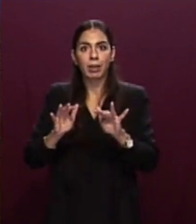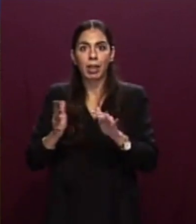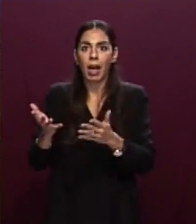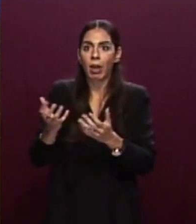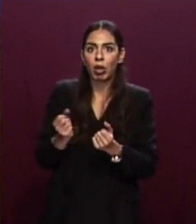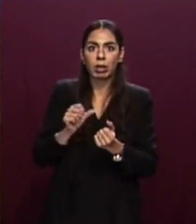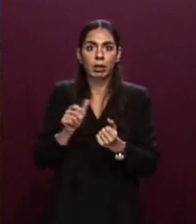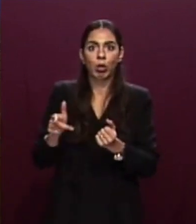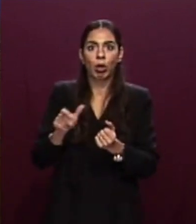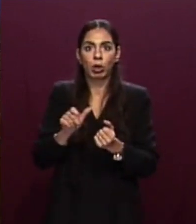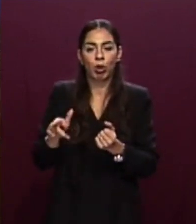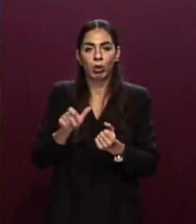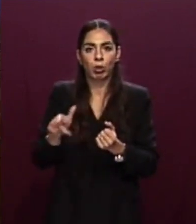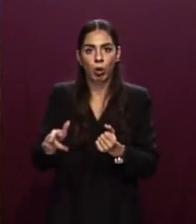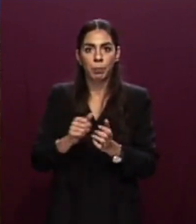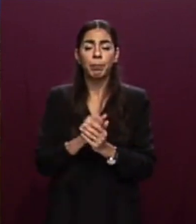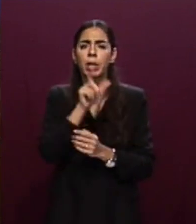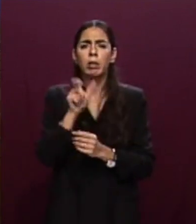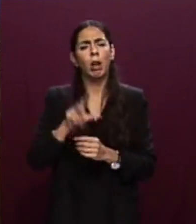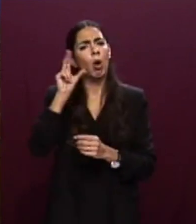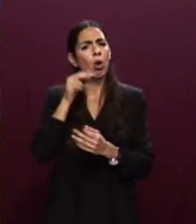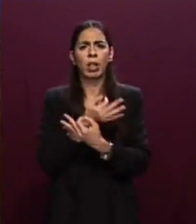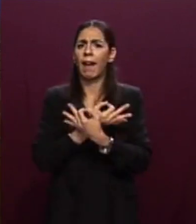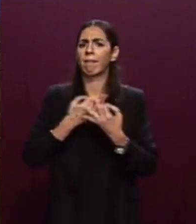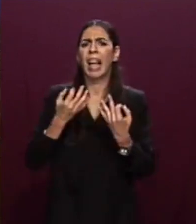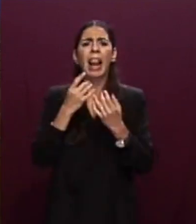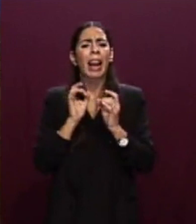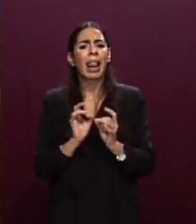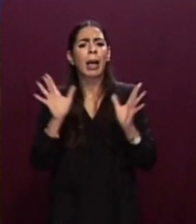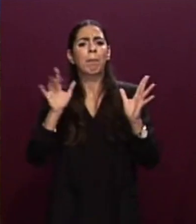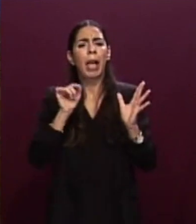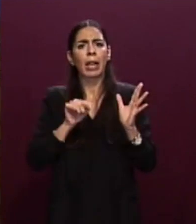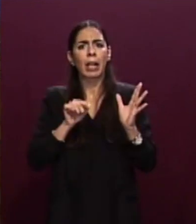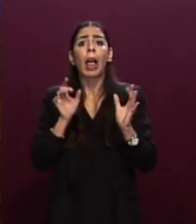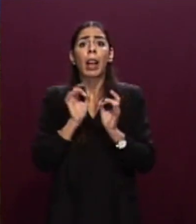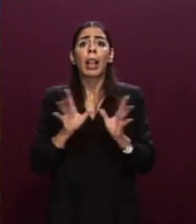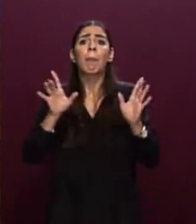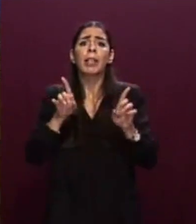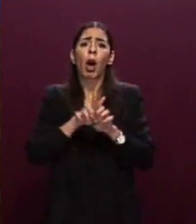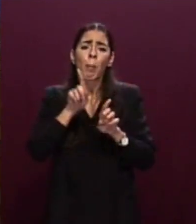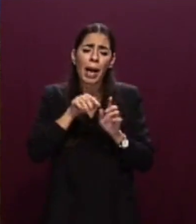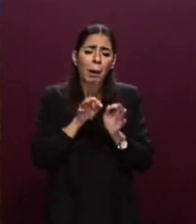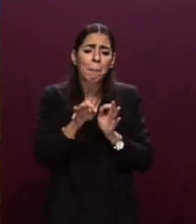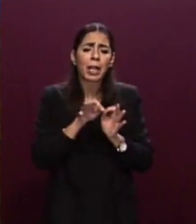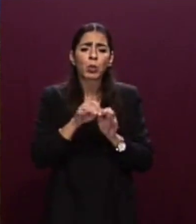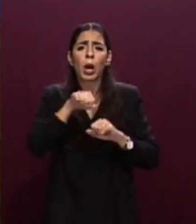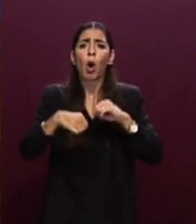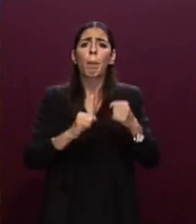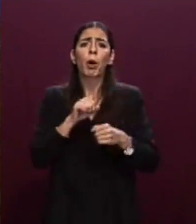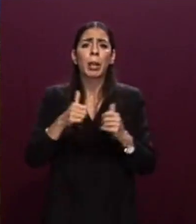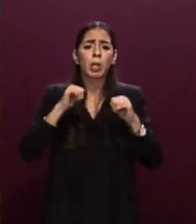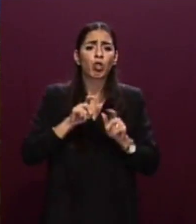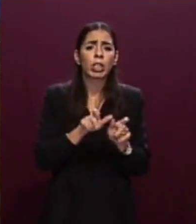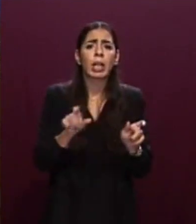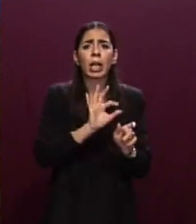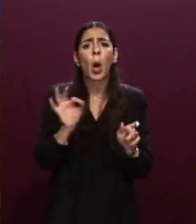dignità, non più solo valore fondamentale, ma anche parametro di condotta dei cittadini e per chiunque eserciti un potere pubblico.